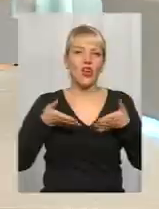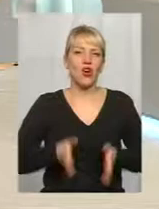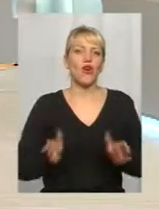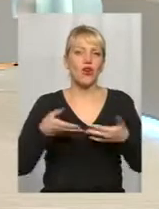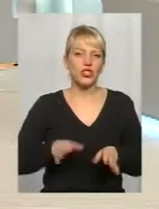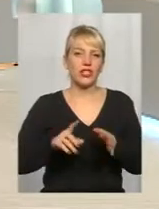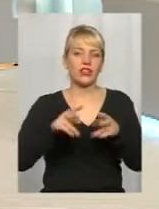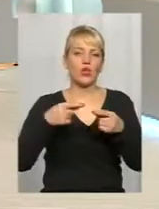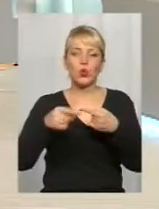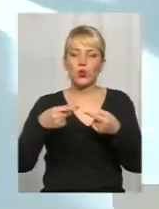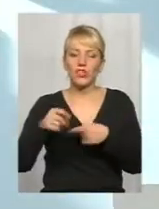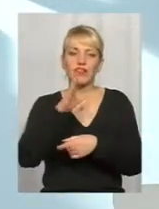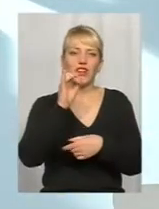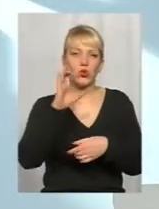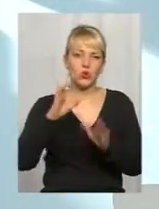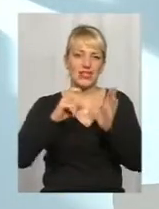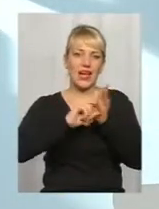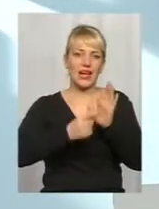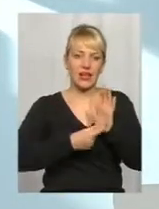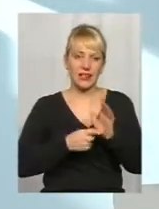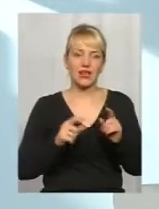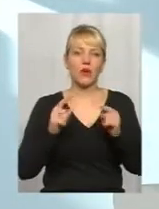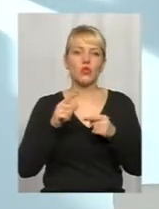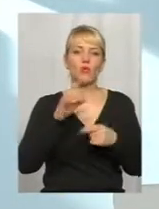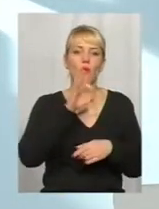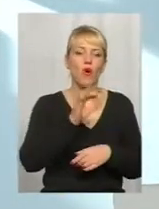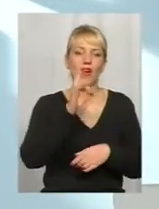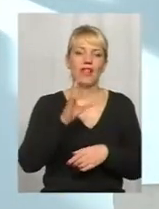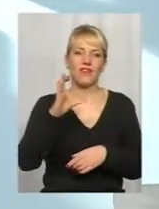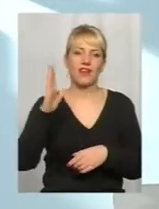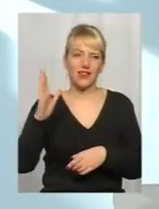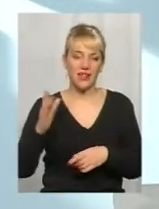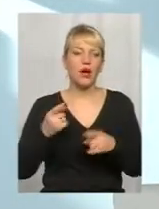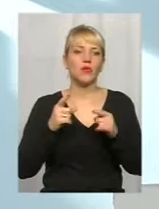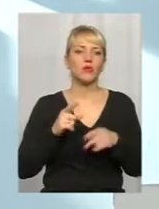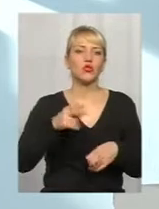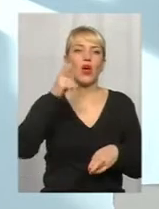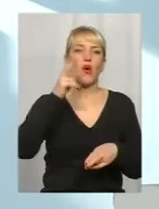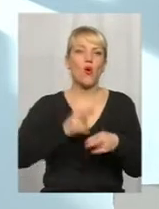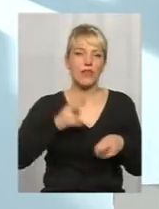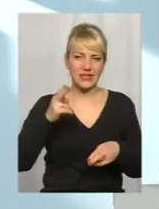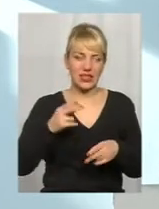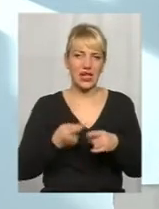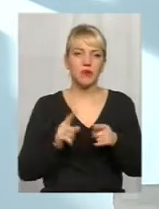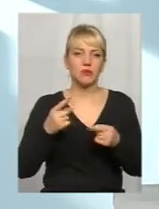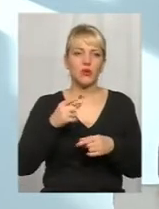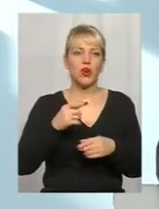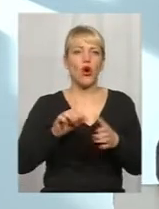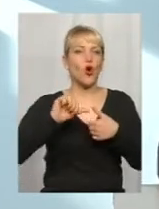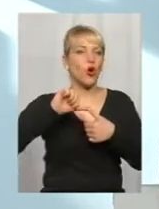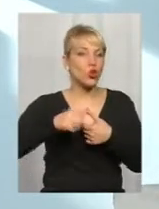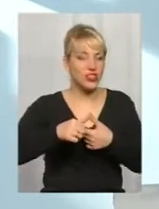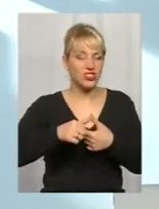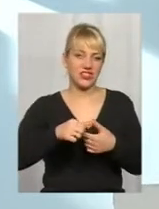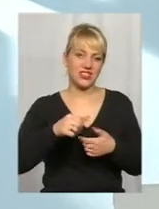частичків. Так вот, ОРВИ, почему ОРВИ – Острій респираторній вірусній інформацій? Від хронічних респираторних вірусних інформацій не